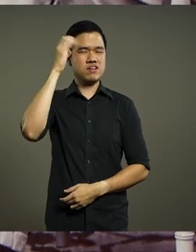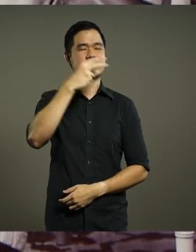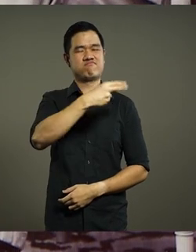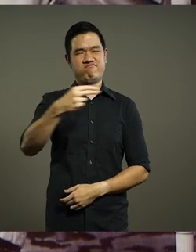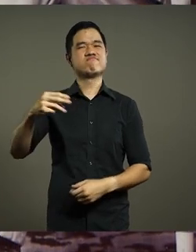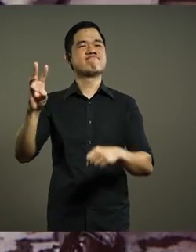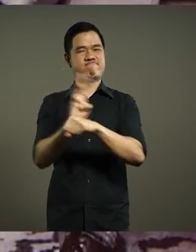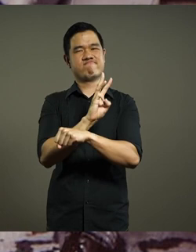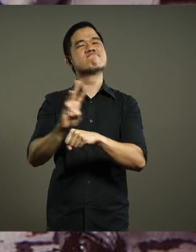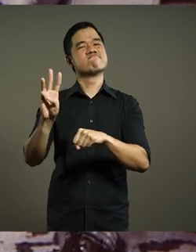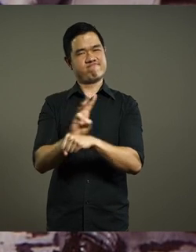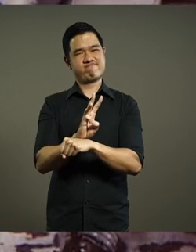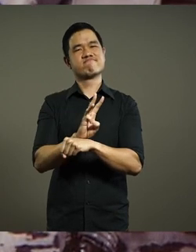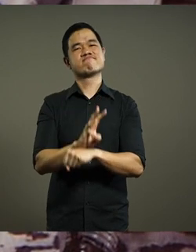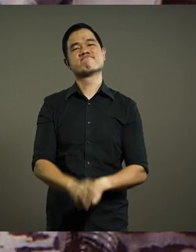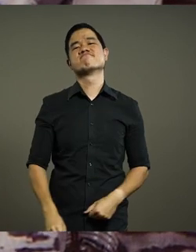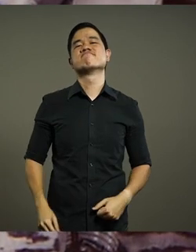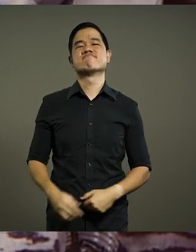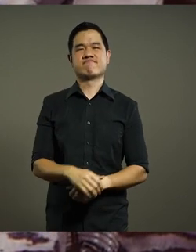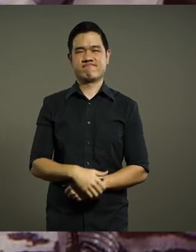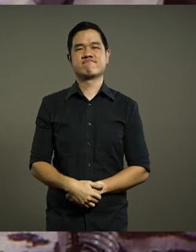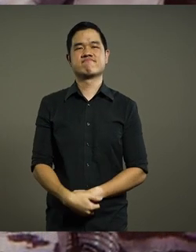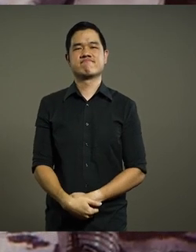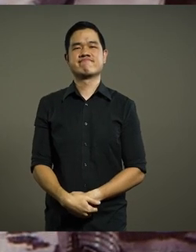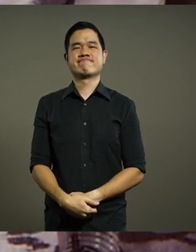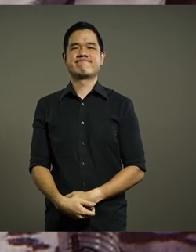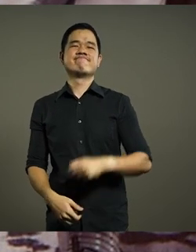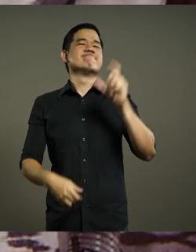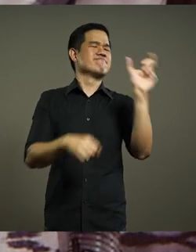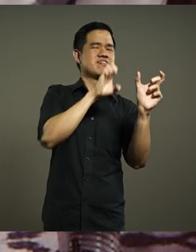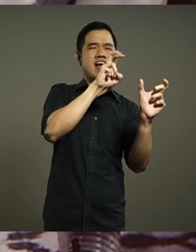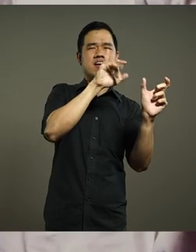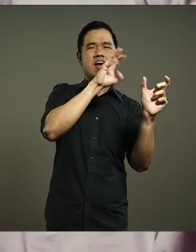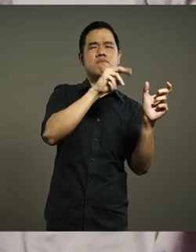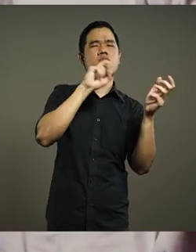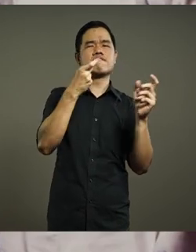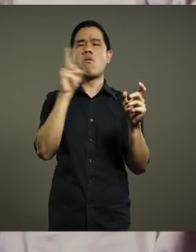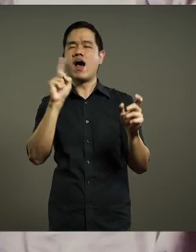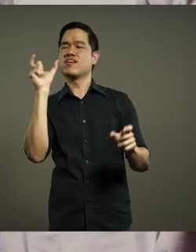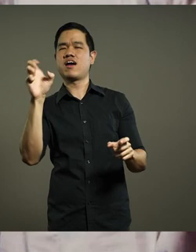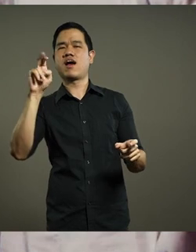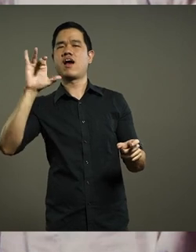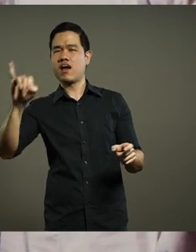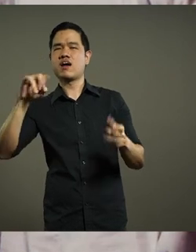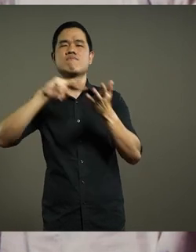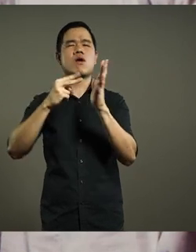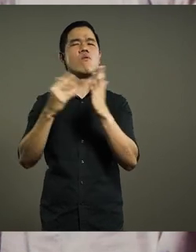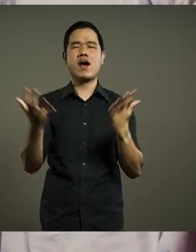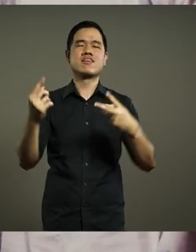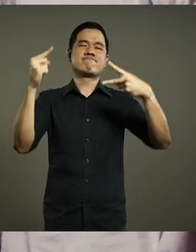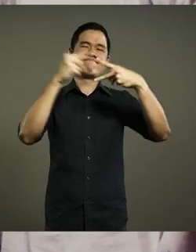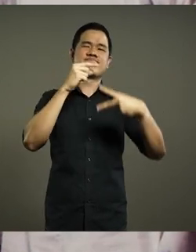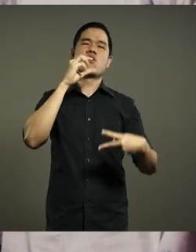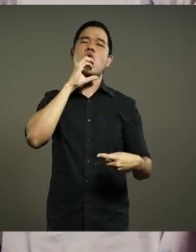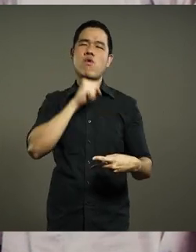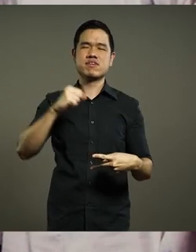dan dikenakan oleh orang keturunan Tionghoa di Indonesia. Kata ncim berasal dari kata nci, yang berarti kakak